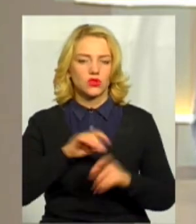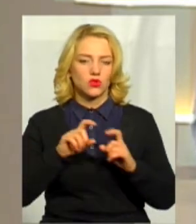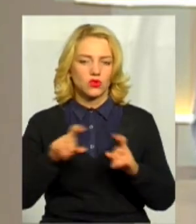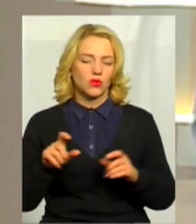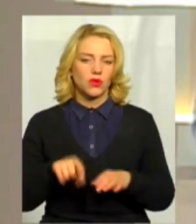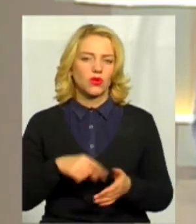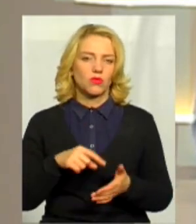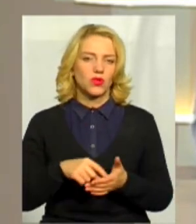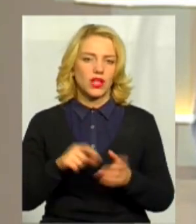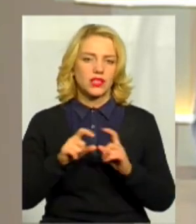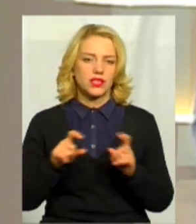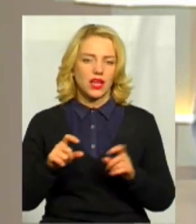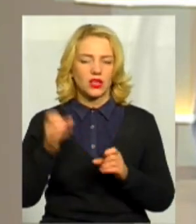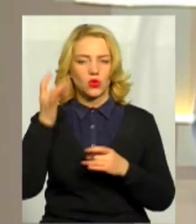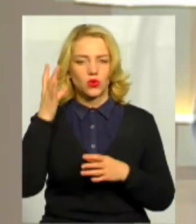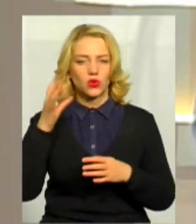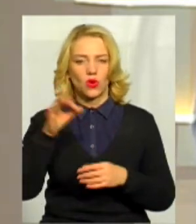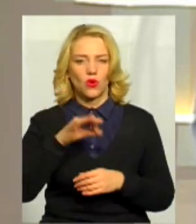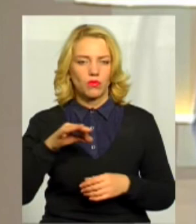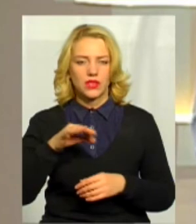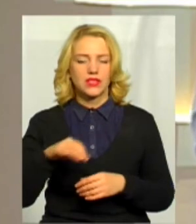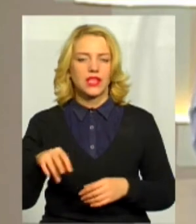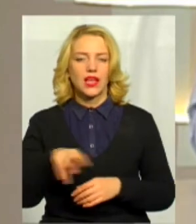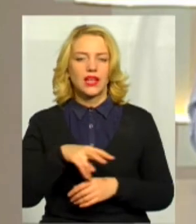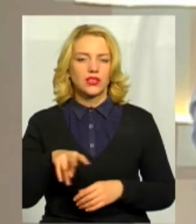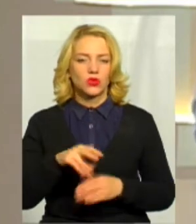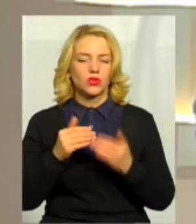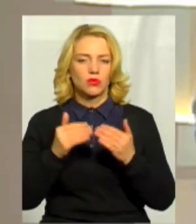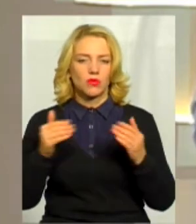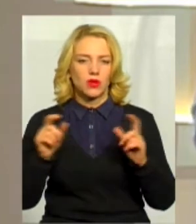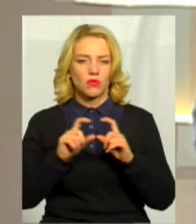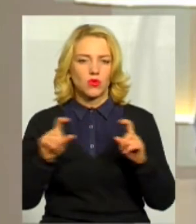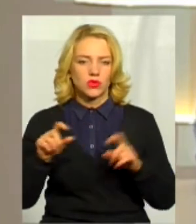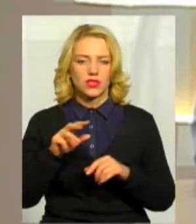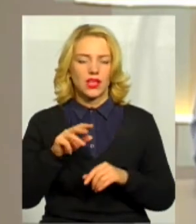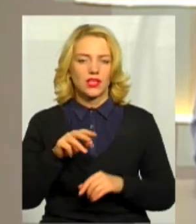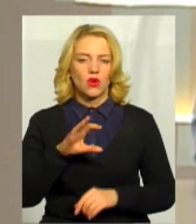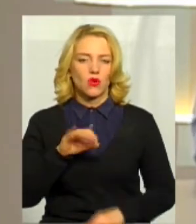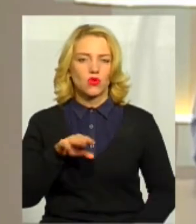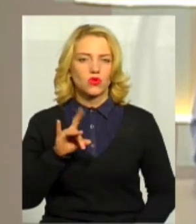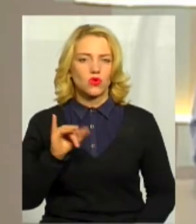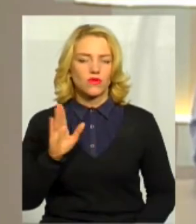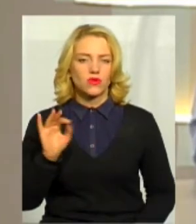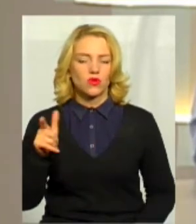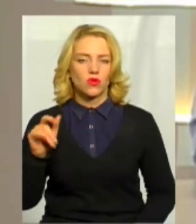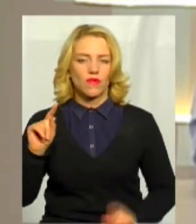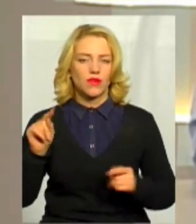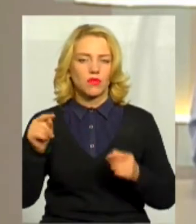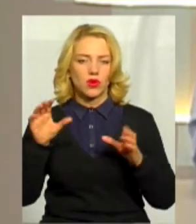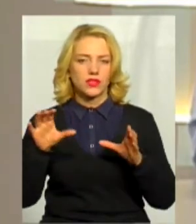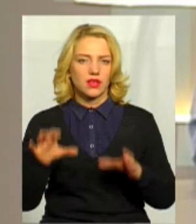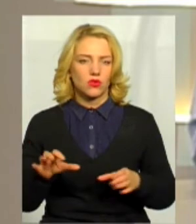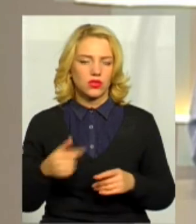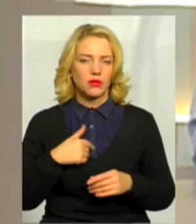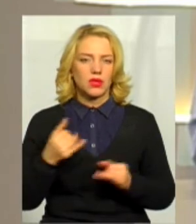комунальний заклад культури, обласний літературно-меморіальний музей Миколи Островського вимогам закону. Ми поцікавились